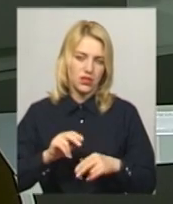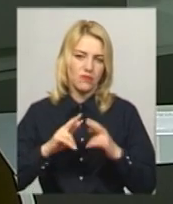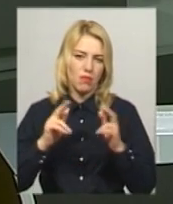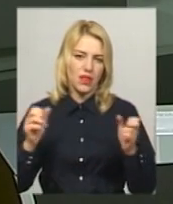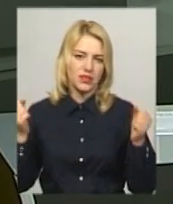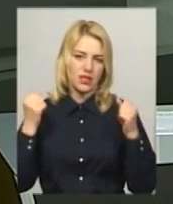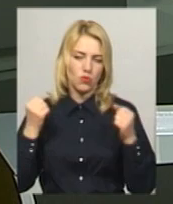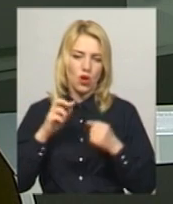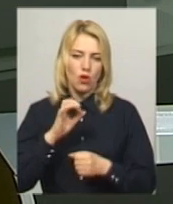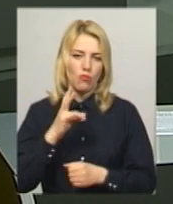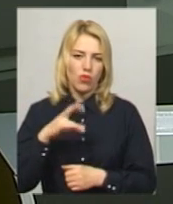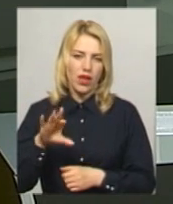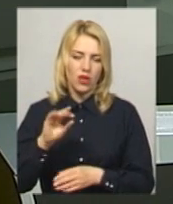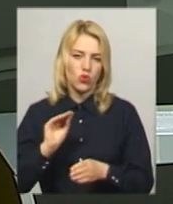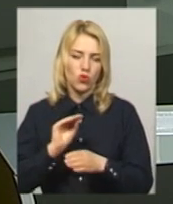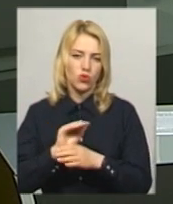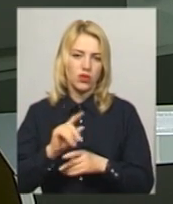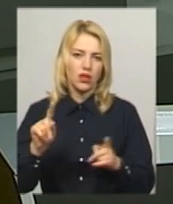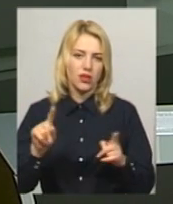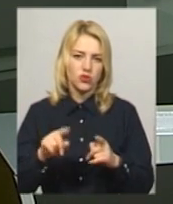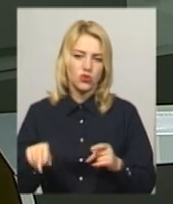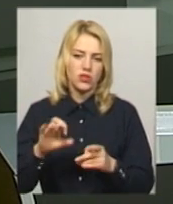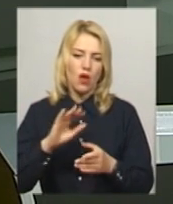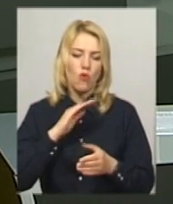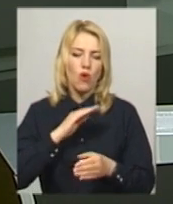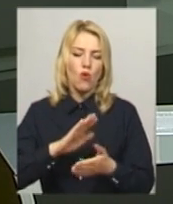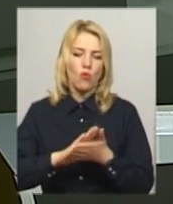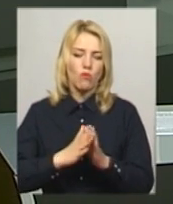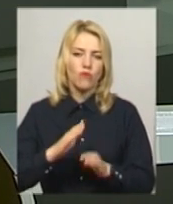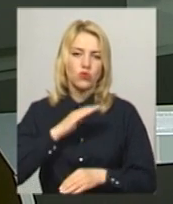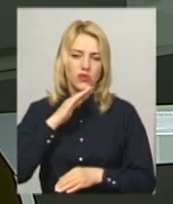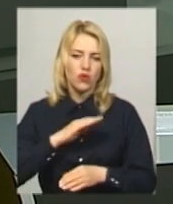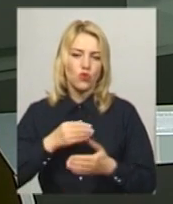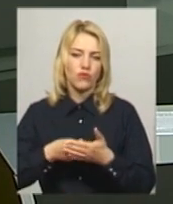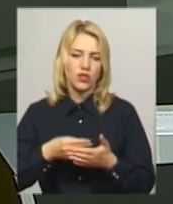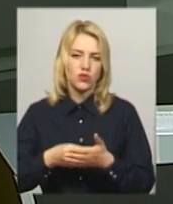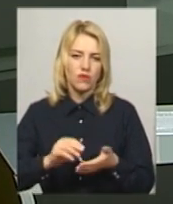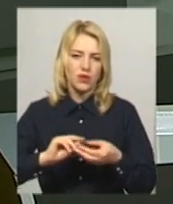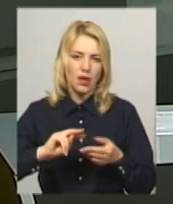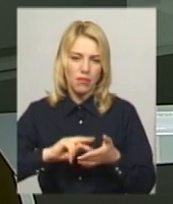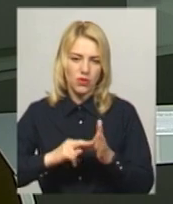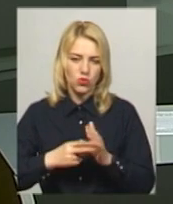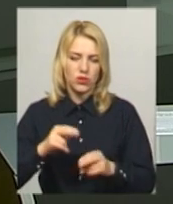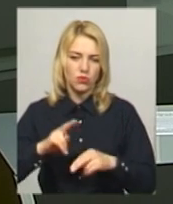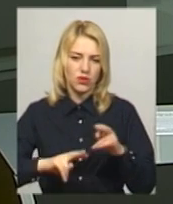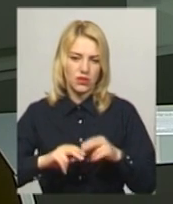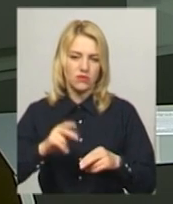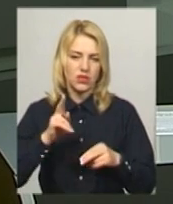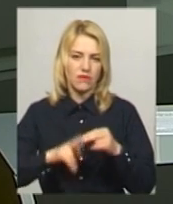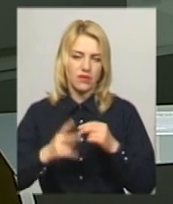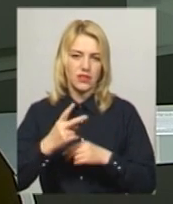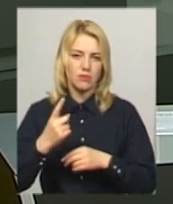Андрій Бондаренко додає, за умови достатнього фінансування будівництво планують завершити до кінця 2021 року.